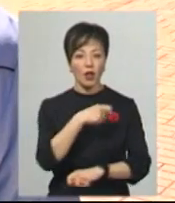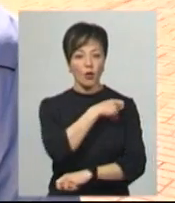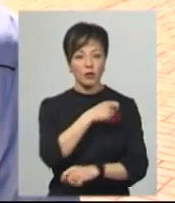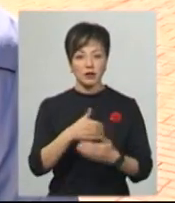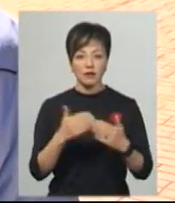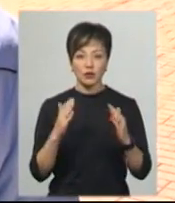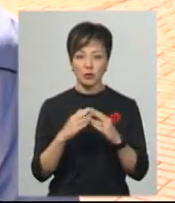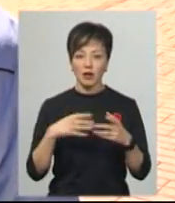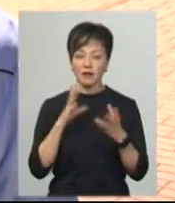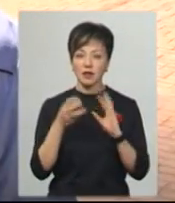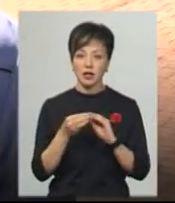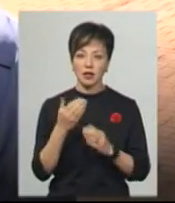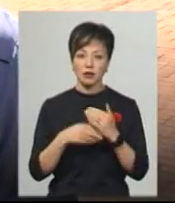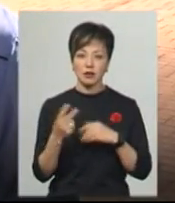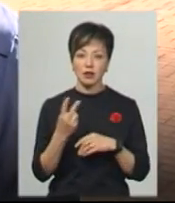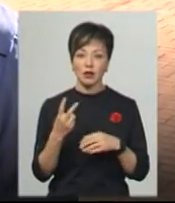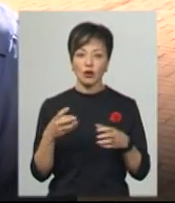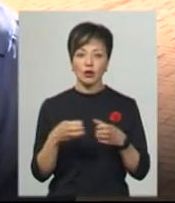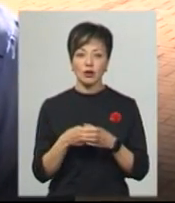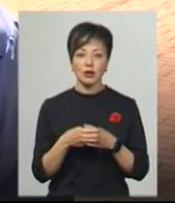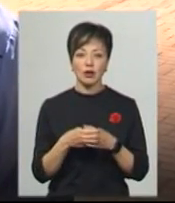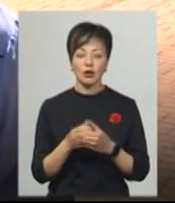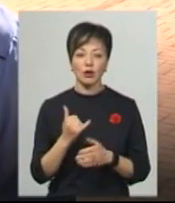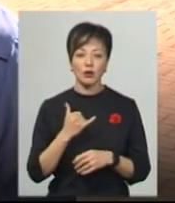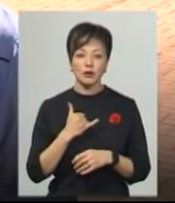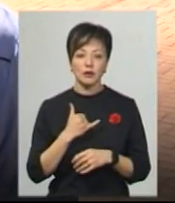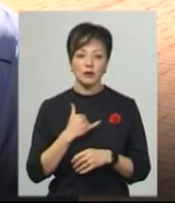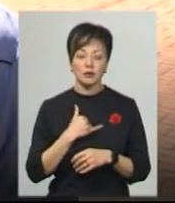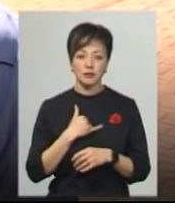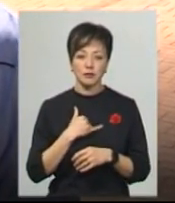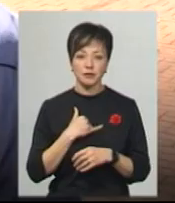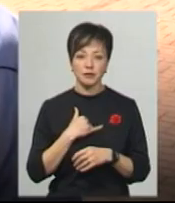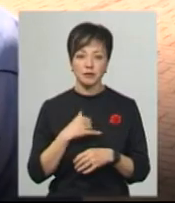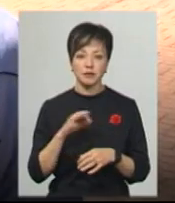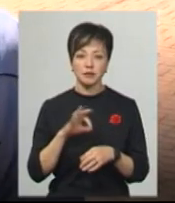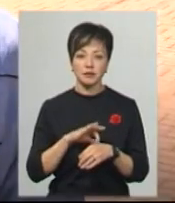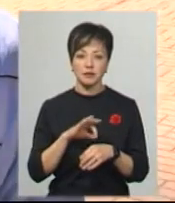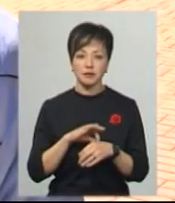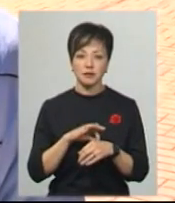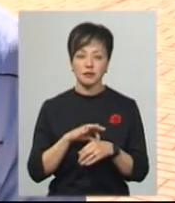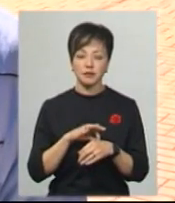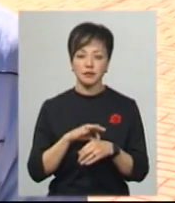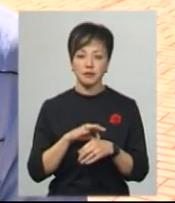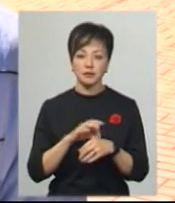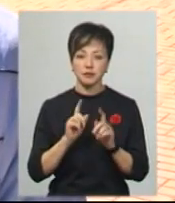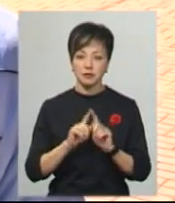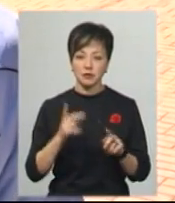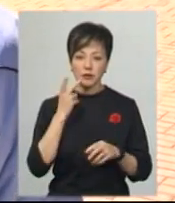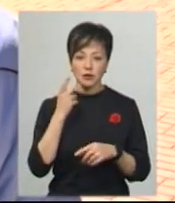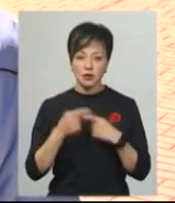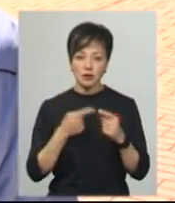дому. Я взагалі-то інвалід другої групи. У мене така хвороба ось ліра – це постійні